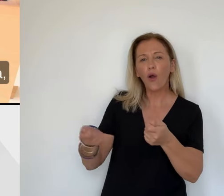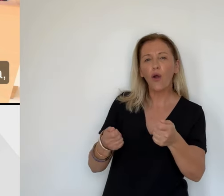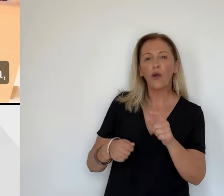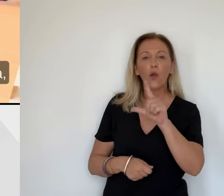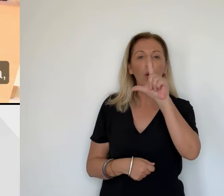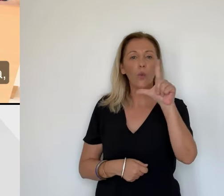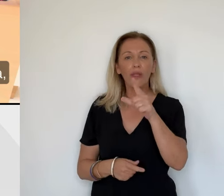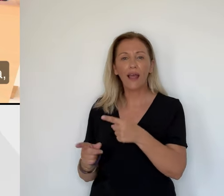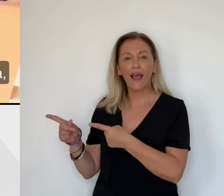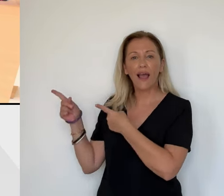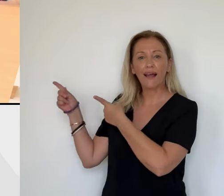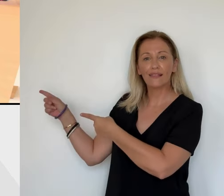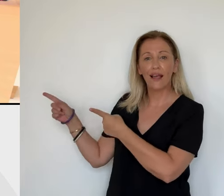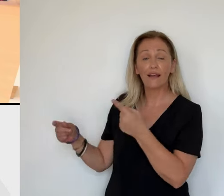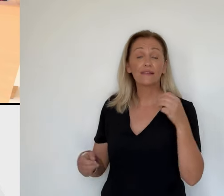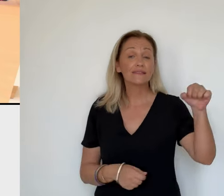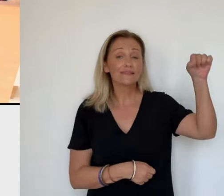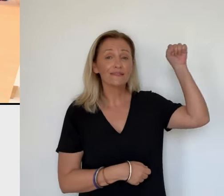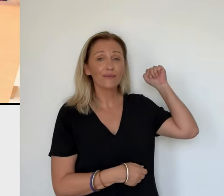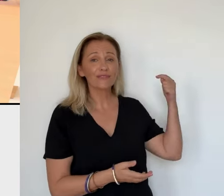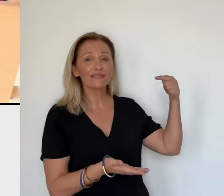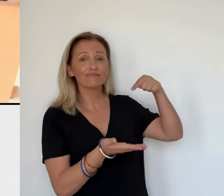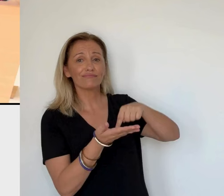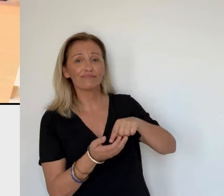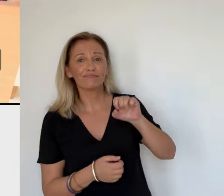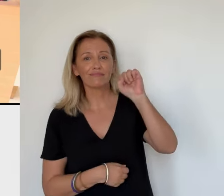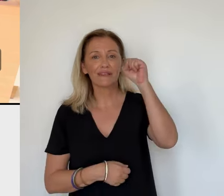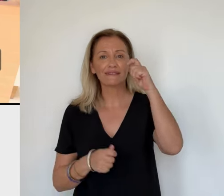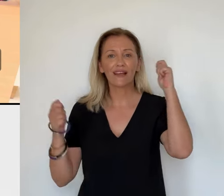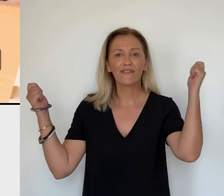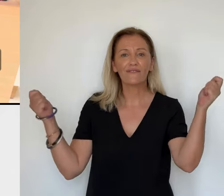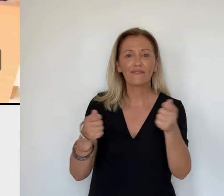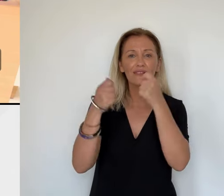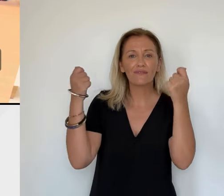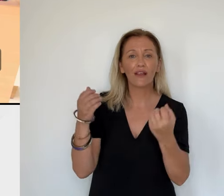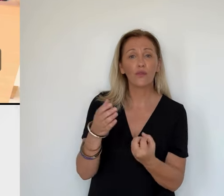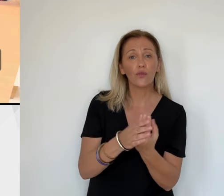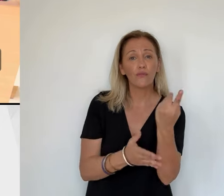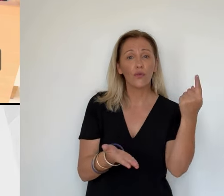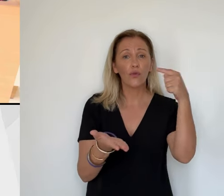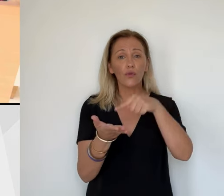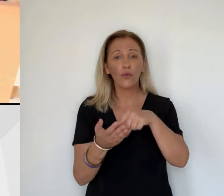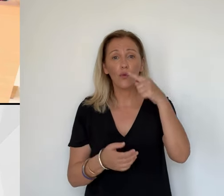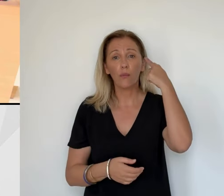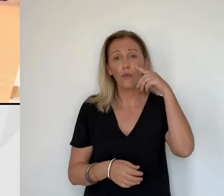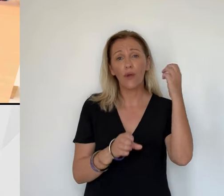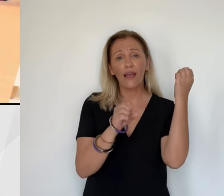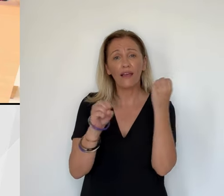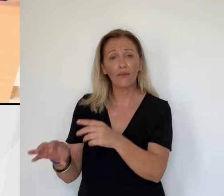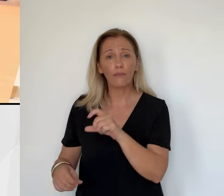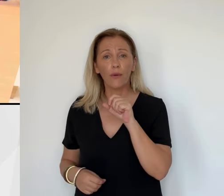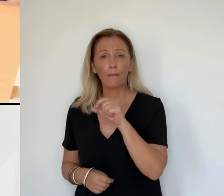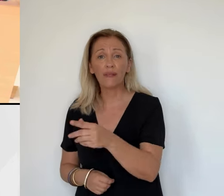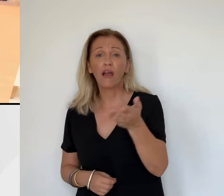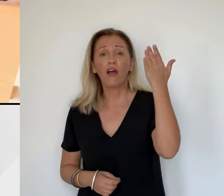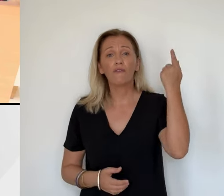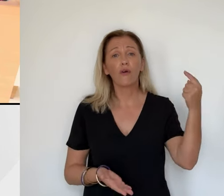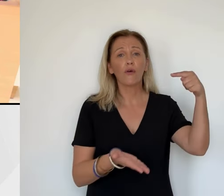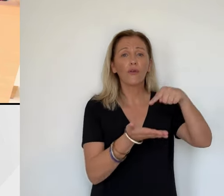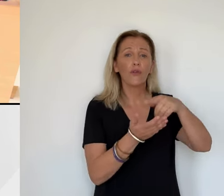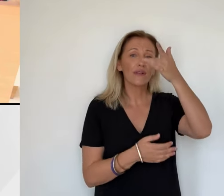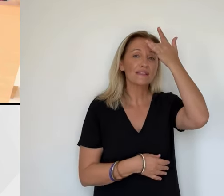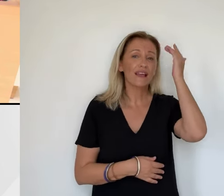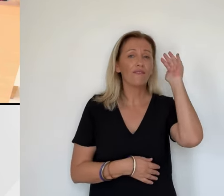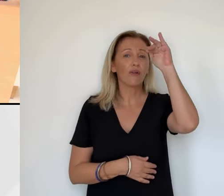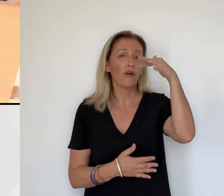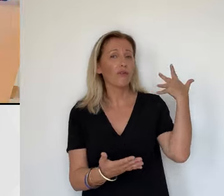le festival était installé à Bastien, un nouveau lieu, pour cet événement qui se tenait depuis une vingtaine d'années à Saint-Florent. Juliette Vincent et Roxane Paul.